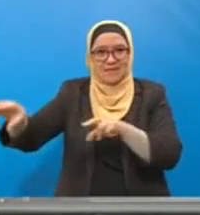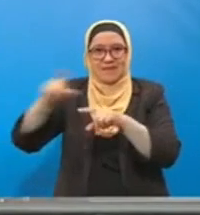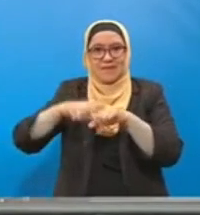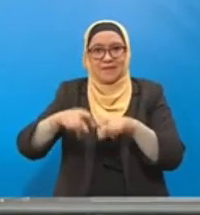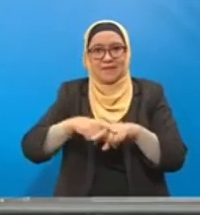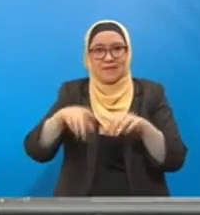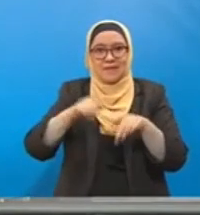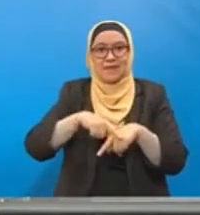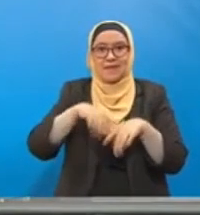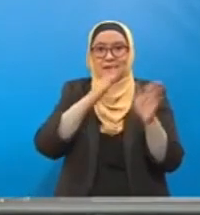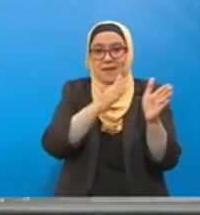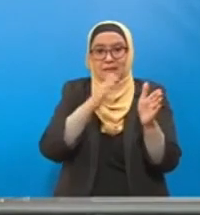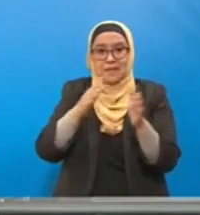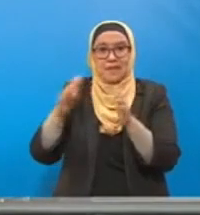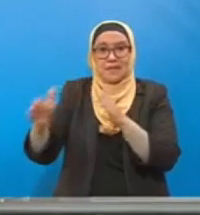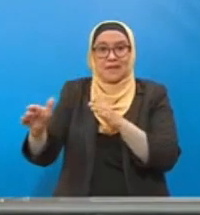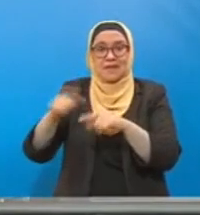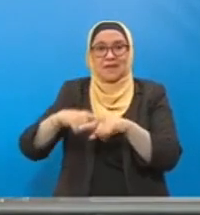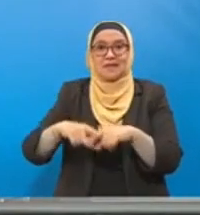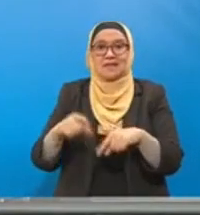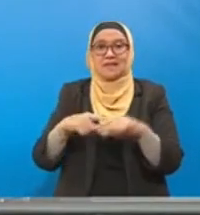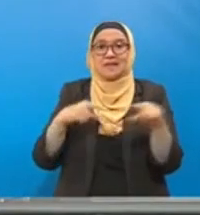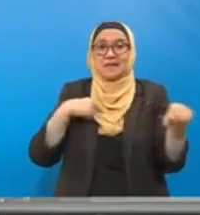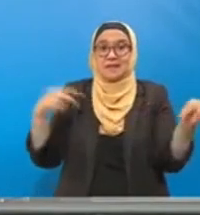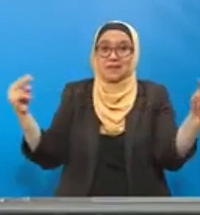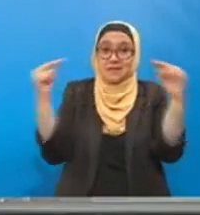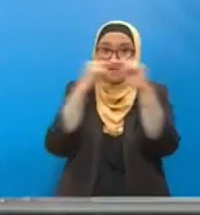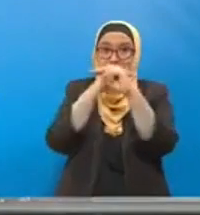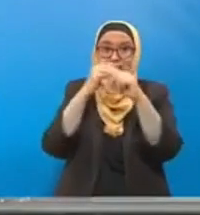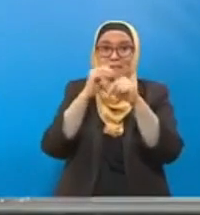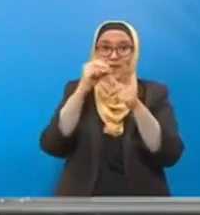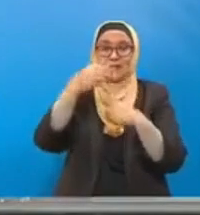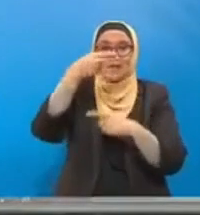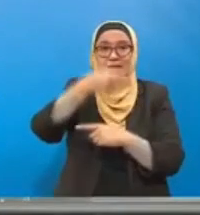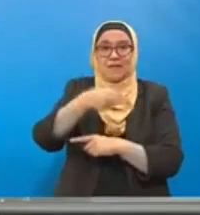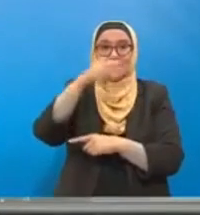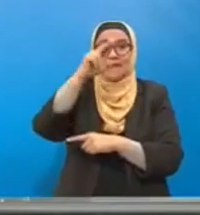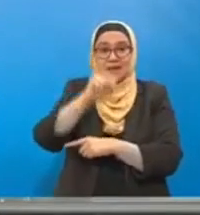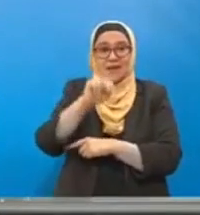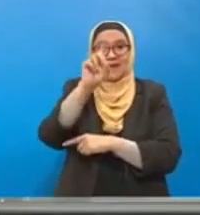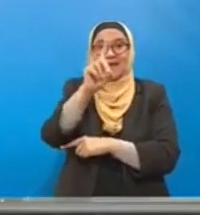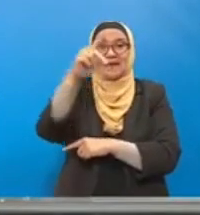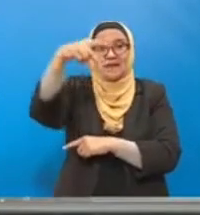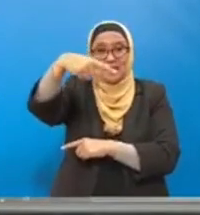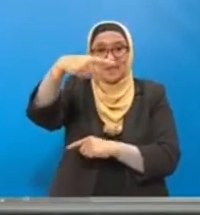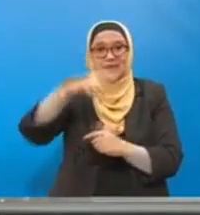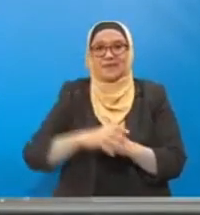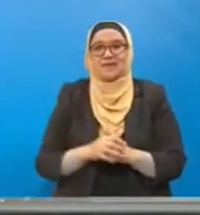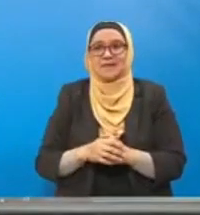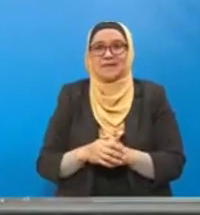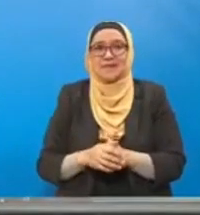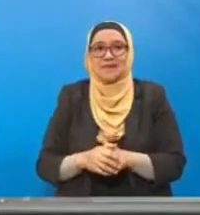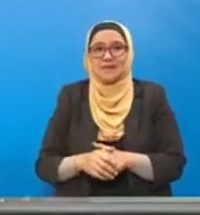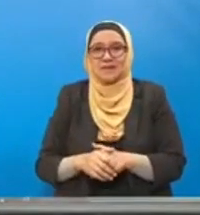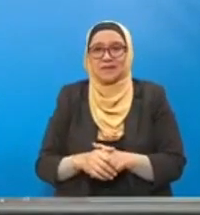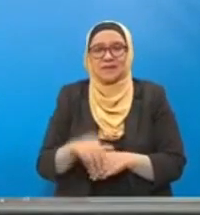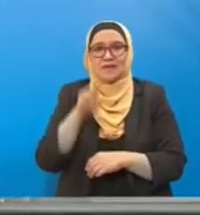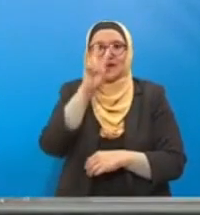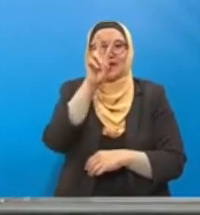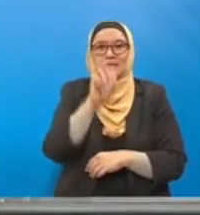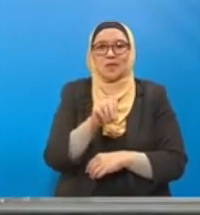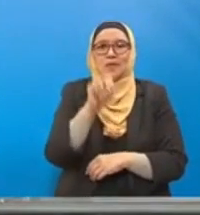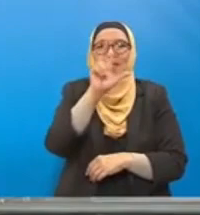atau Highway Network Development Plan HNDP 2030.